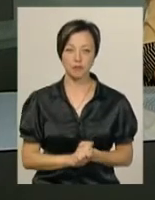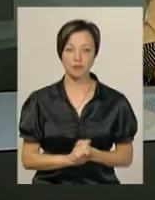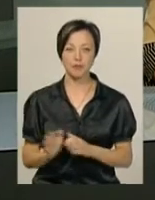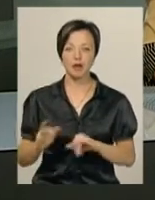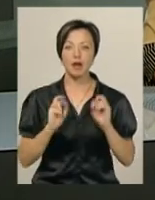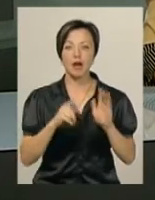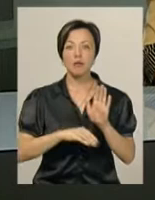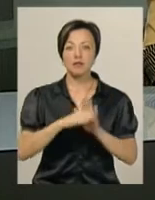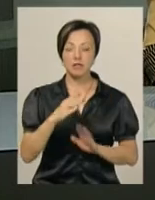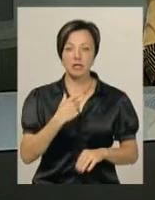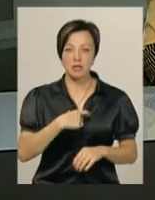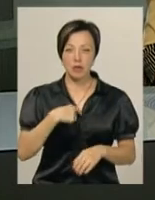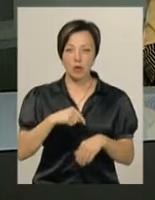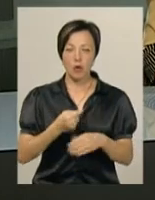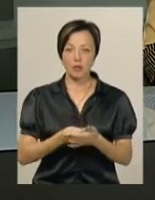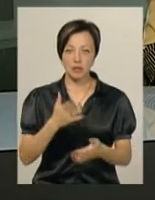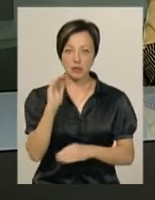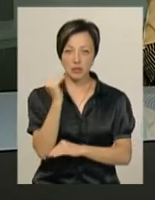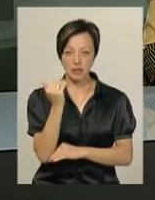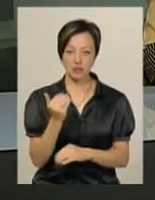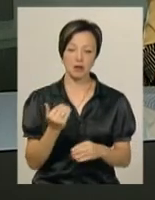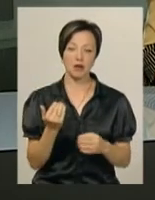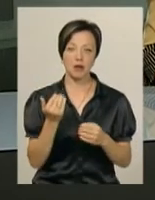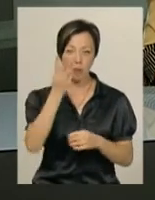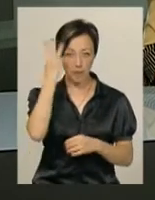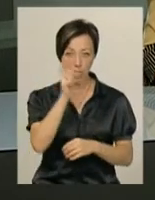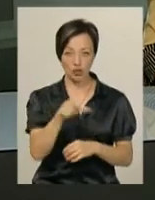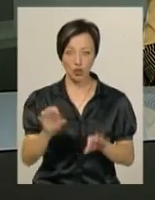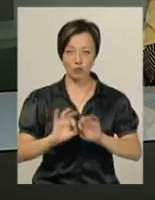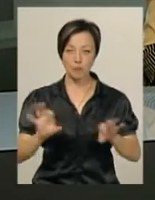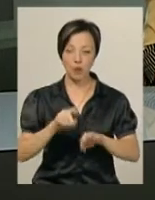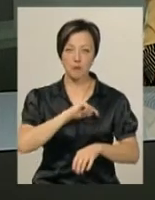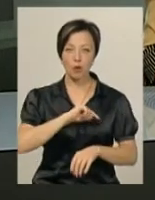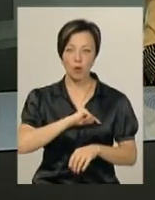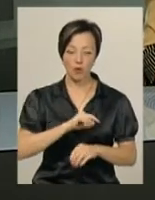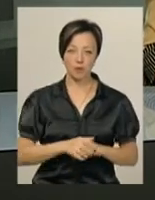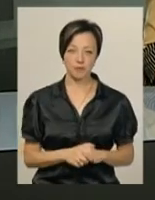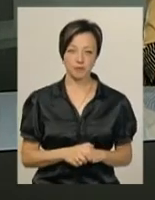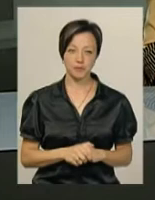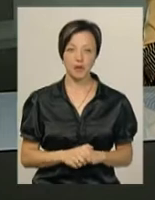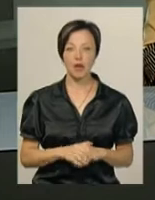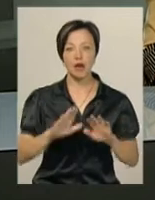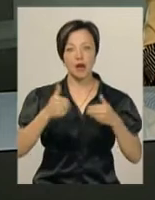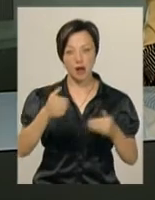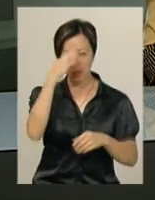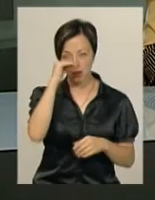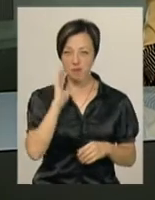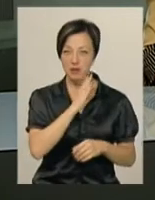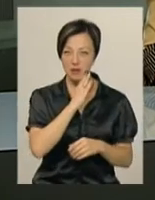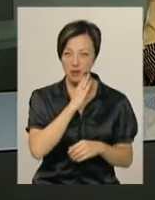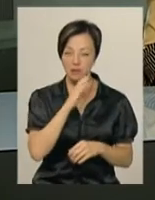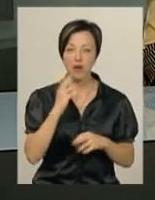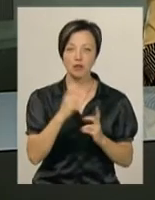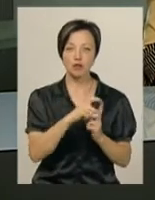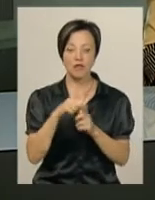підвищити самооцінку дитини? Сьогодні хмельничанам просто неба, розповідала психолог Антоніна Віговська. Вона радила батькам, які слова